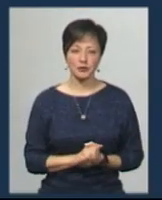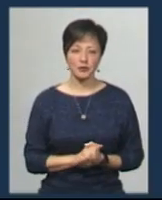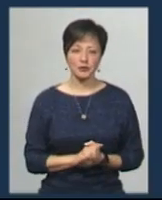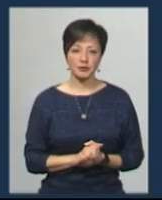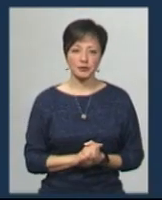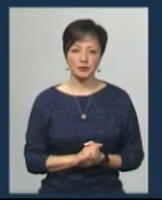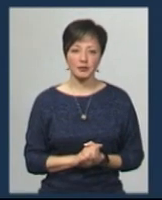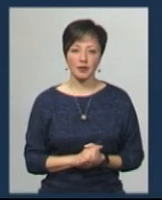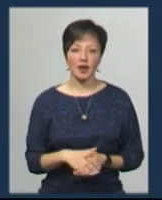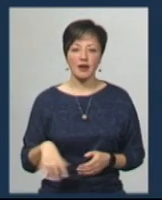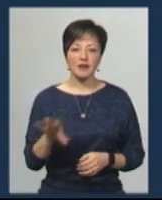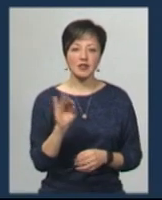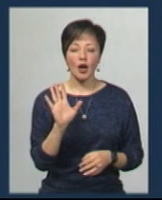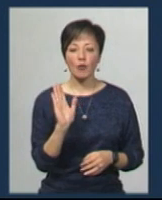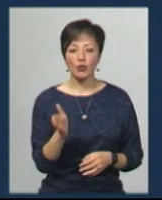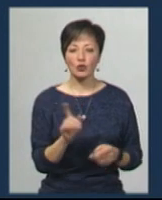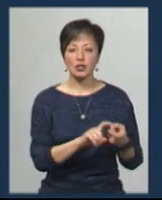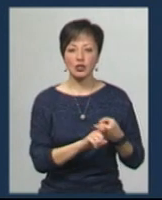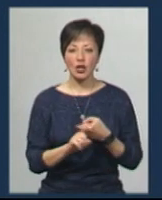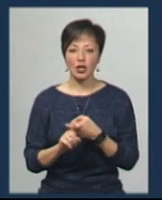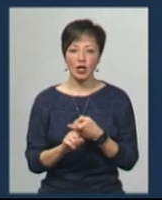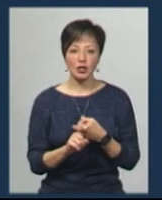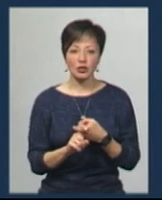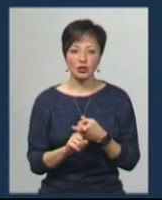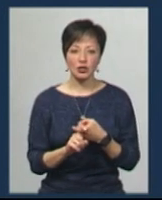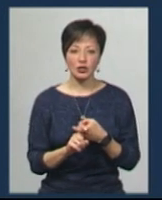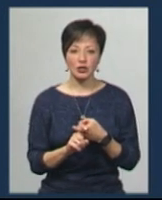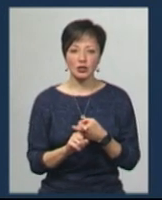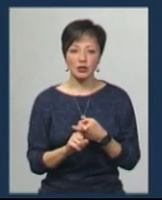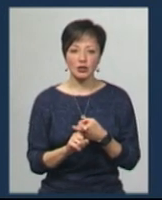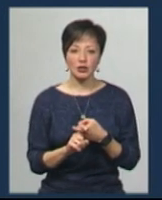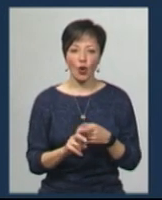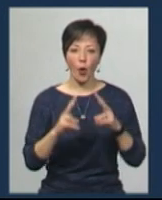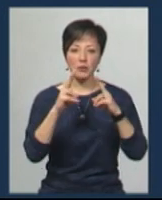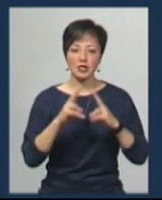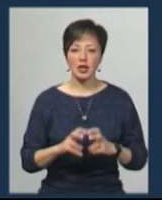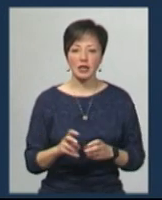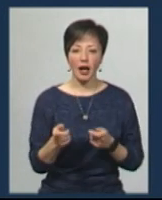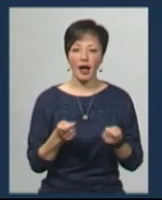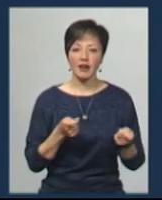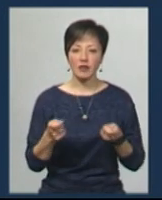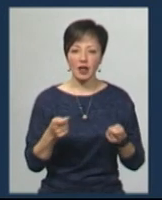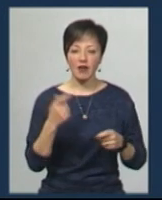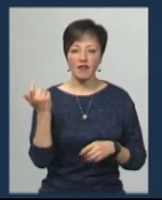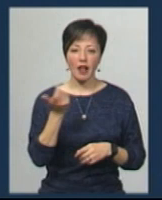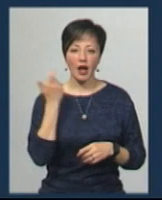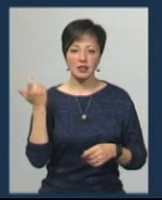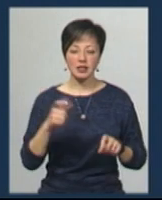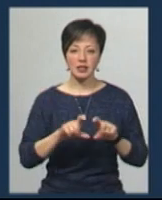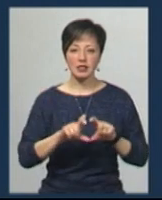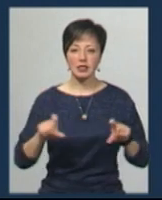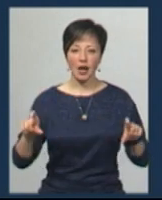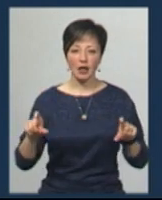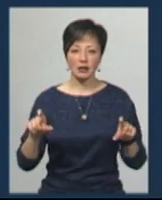залежати на те, якщо там під час старшої перевірки, цей встеження, керівник власний зал даного закладу